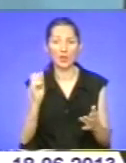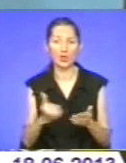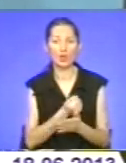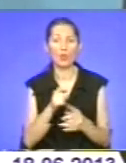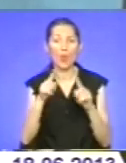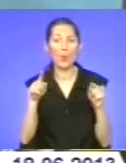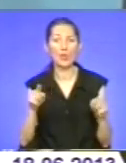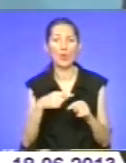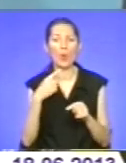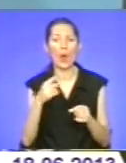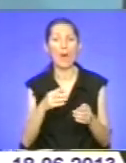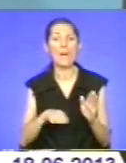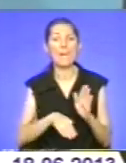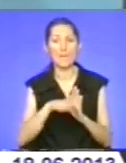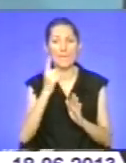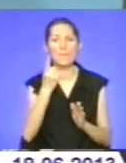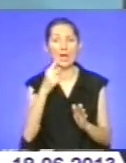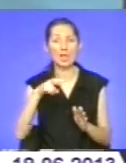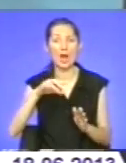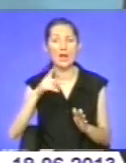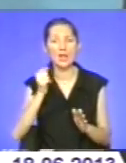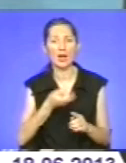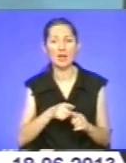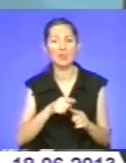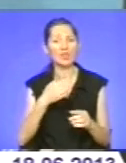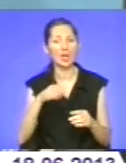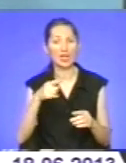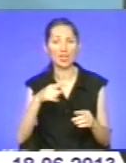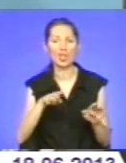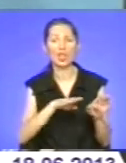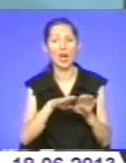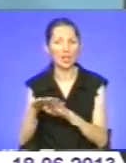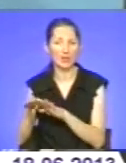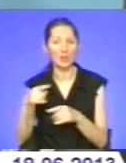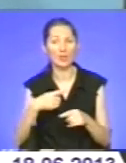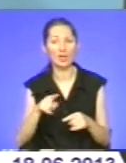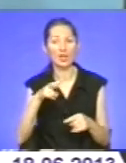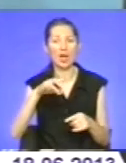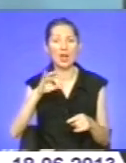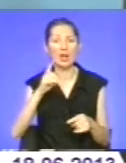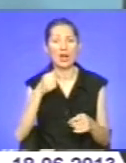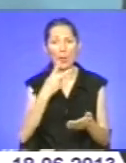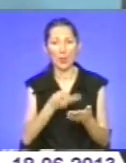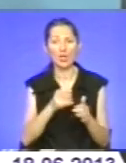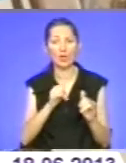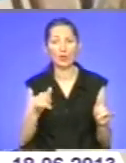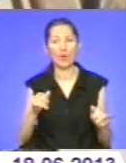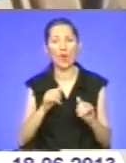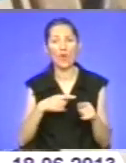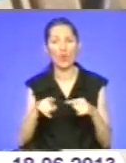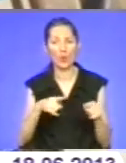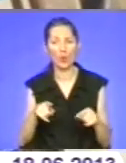інший рівень, це вже абсолютно інша ліга бачення розвитку футболу в Тернопільській області.